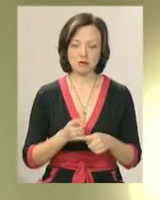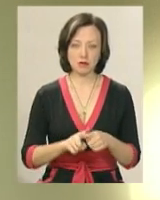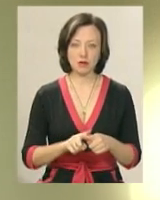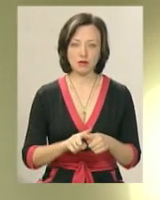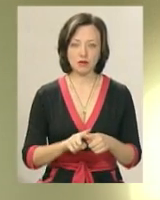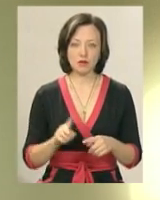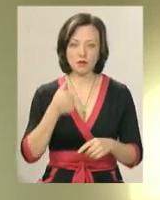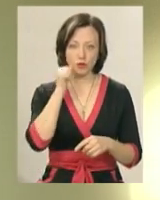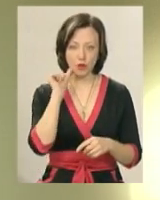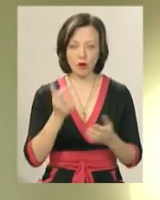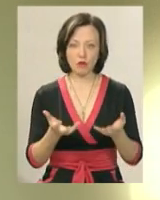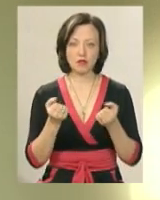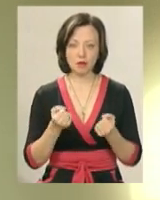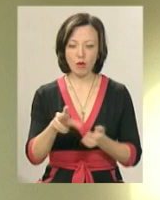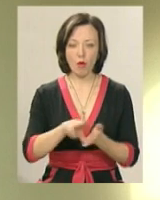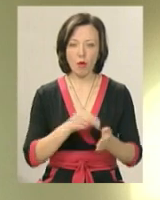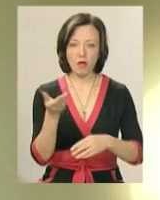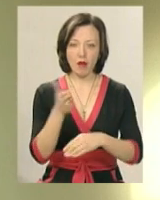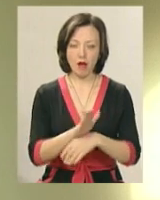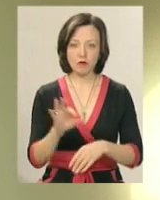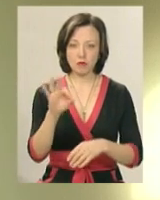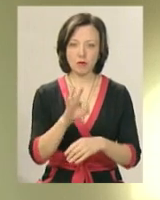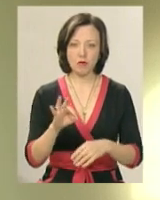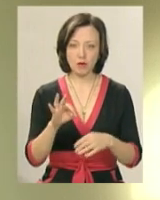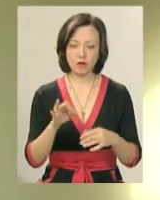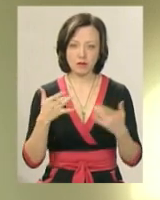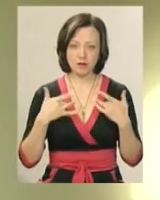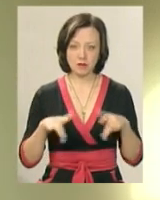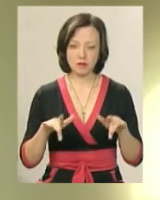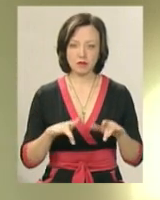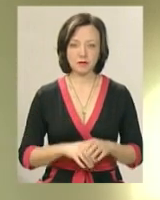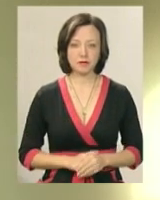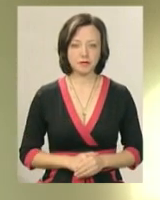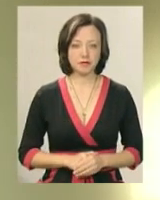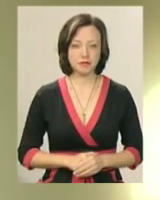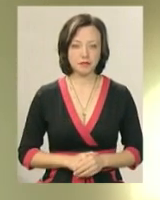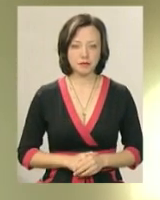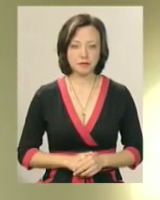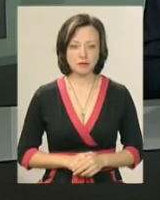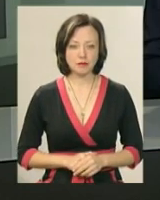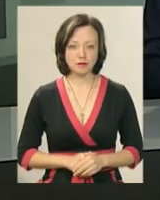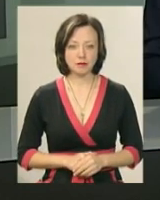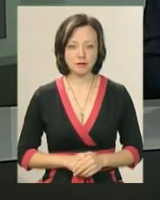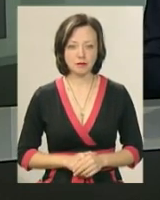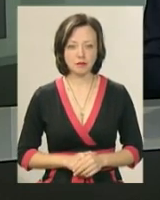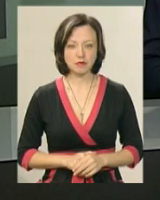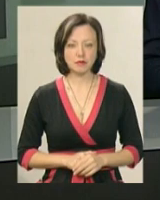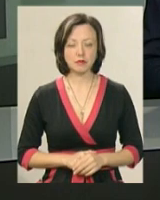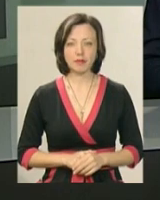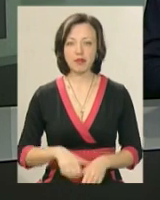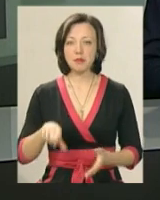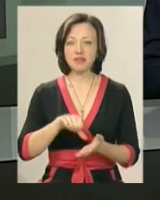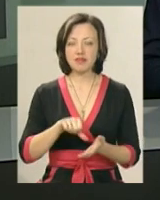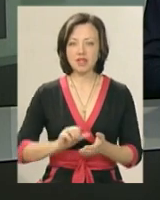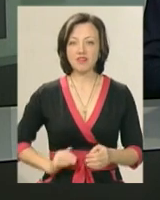людини. Вчора ми отримали копію наказу, хоп Марценюк, вони цю людину звільнили. Представник